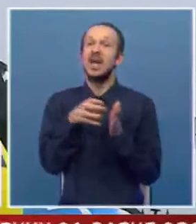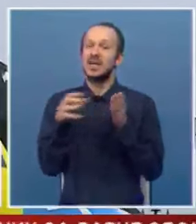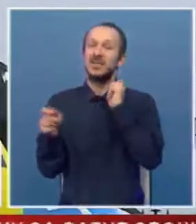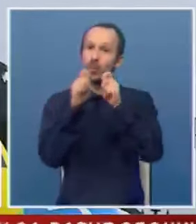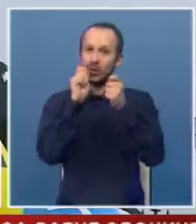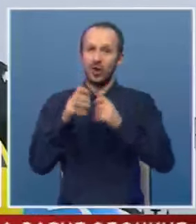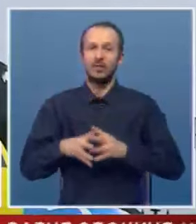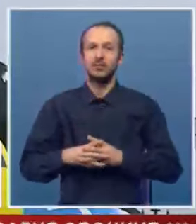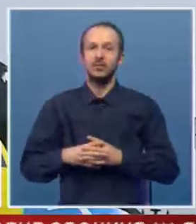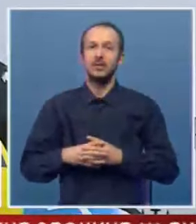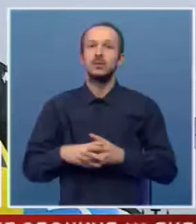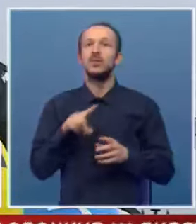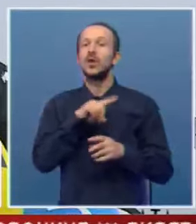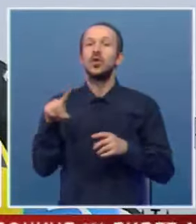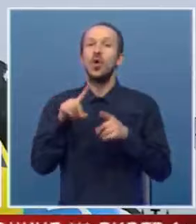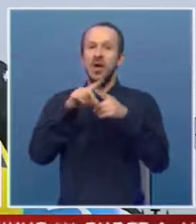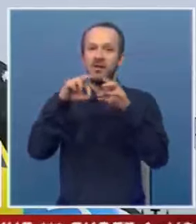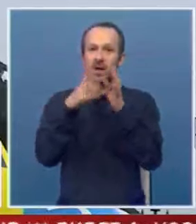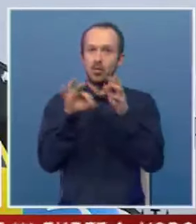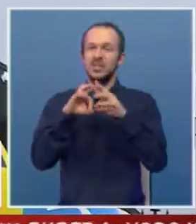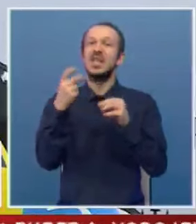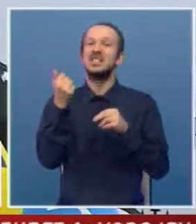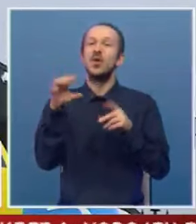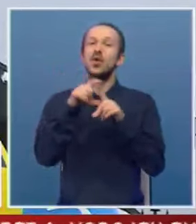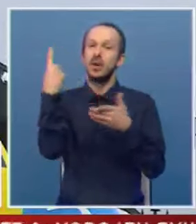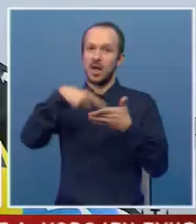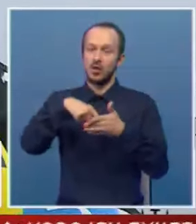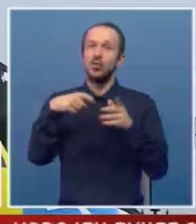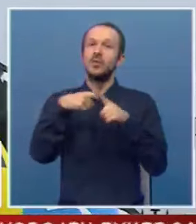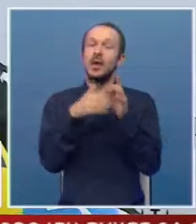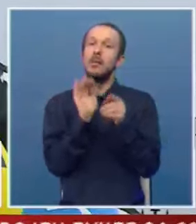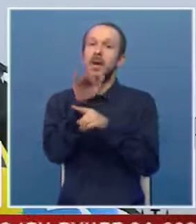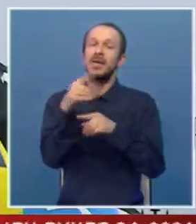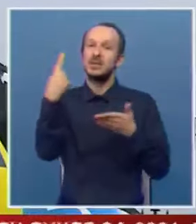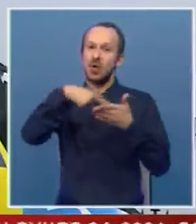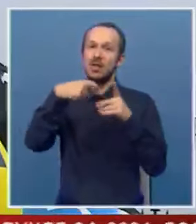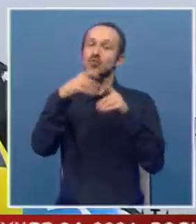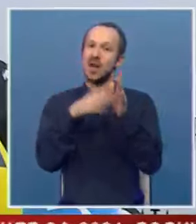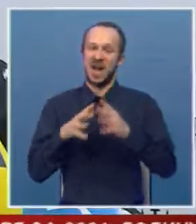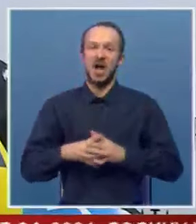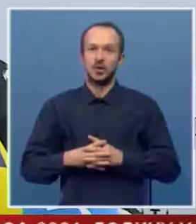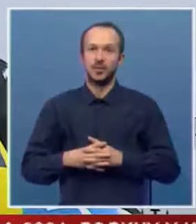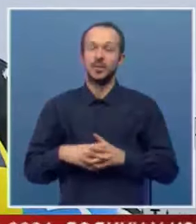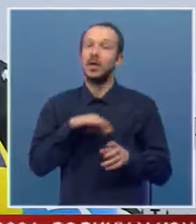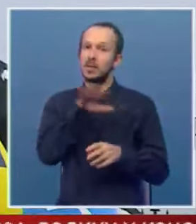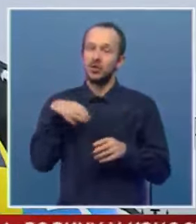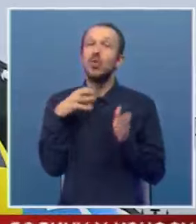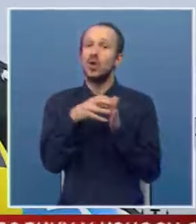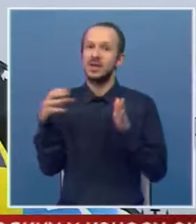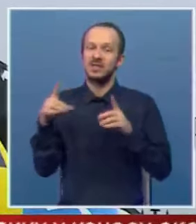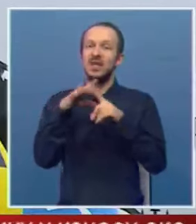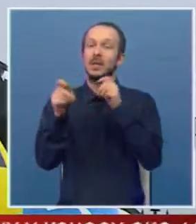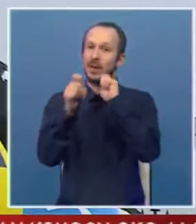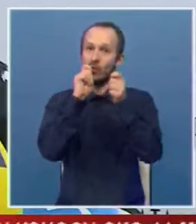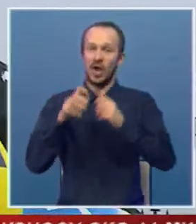pregovore i da do te famozne cifre od 1000 maraka, odnosno da prebacimo cifru od 1000 maraka, mi ćemo nastaviti te